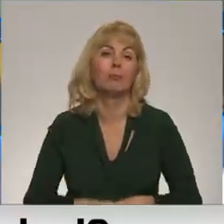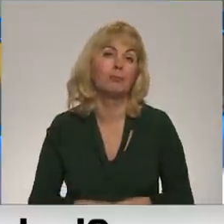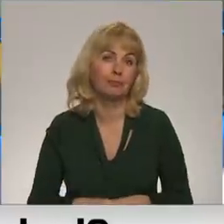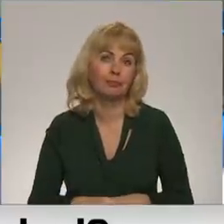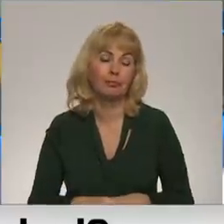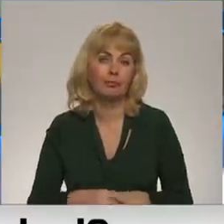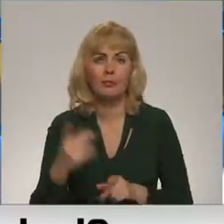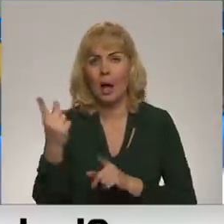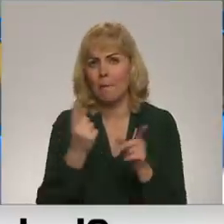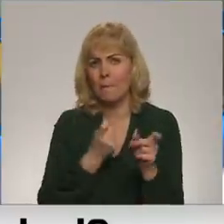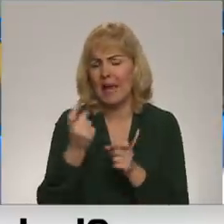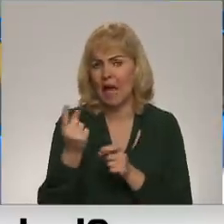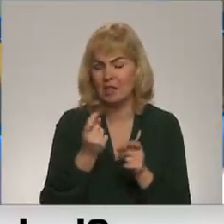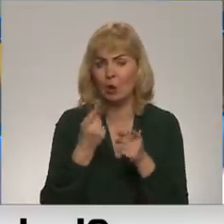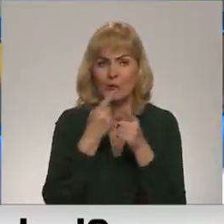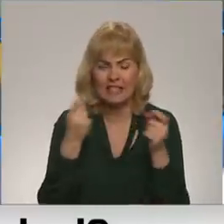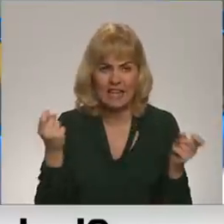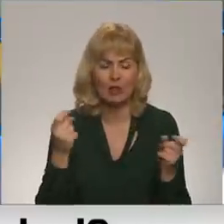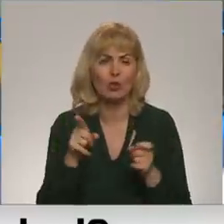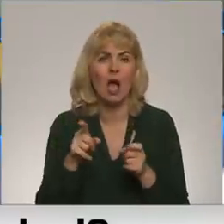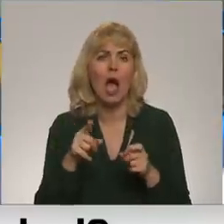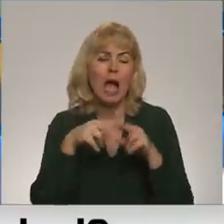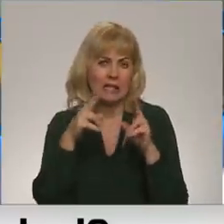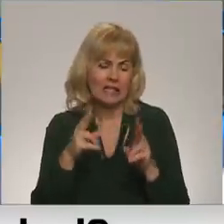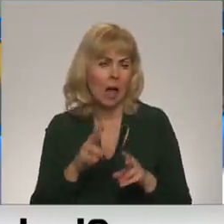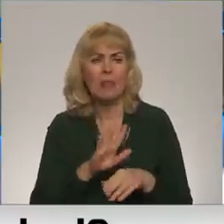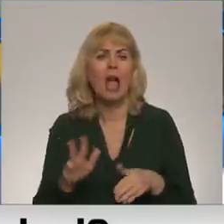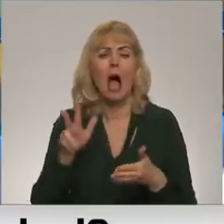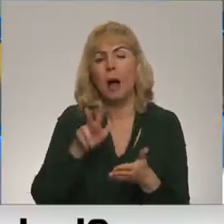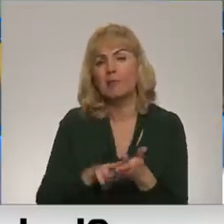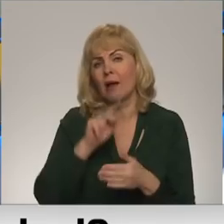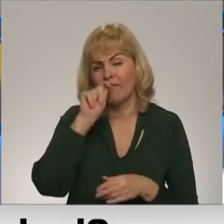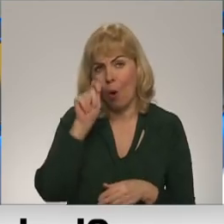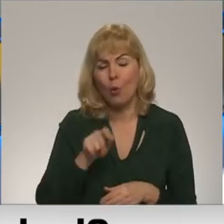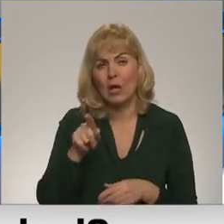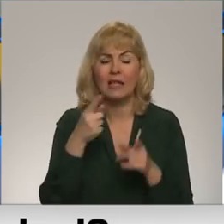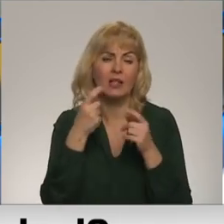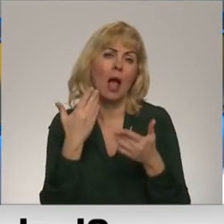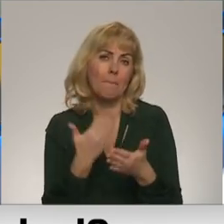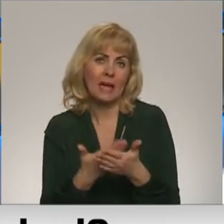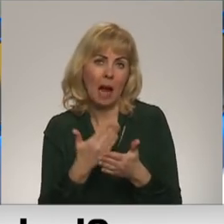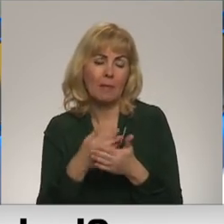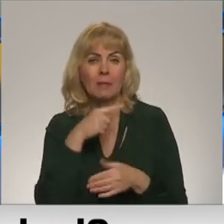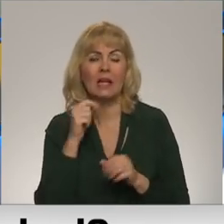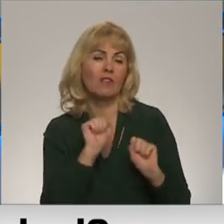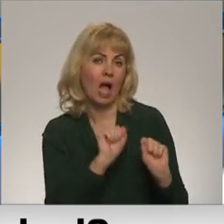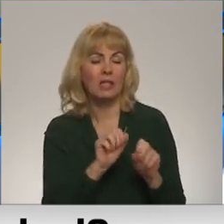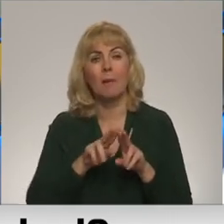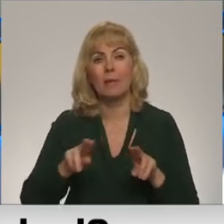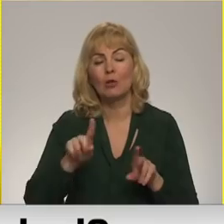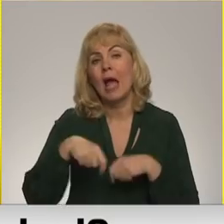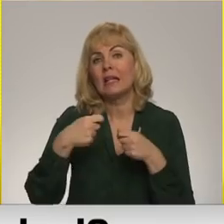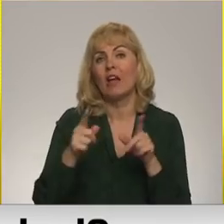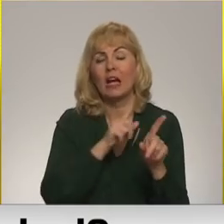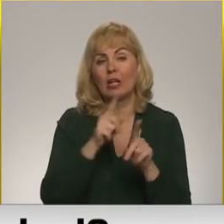Pienāk ziņas par to, ka starptautiski neapstiprināts vairāk Ukraiņu ziņas par to, ka, piemēram, Krīvijas aizsardzības ministri ir devus